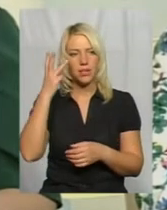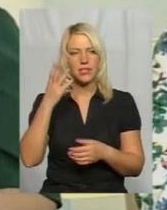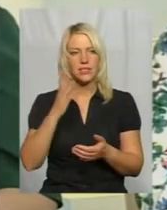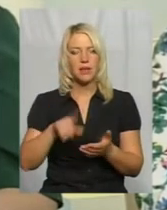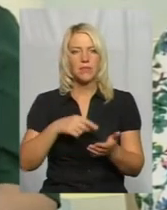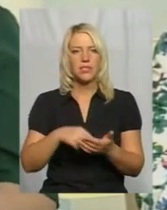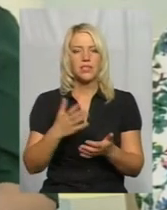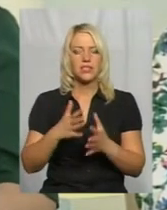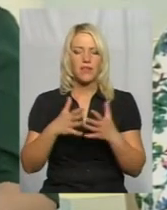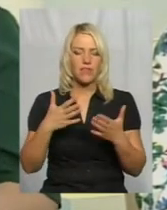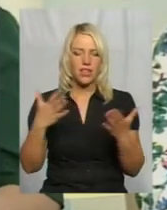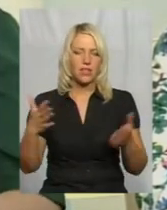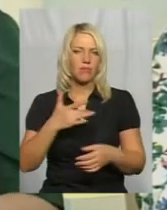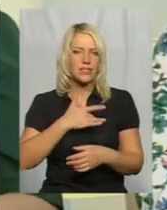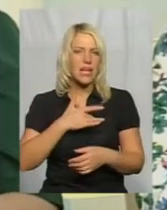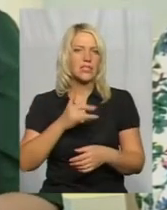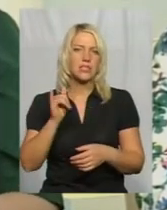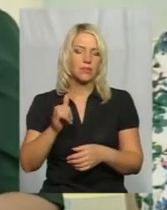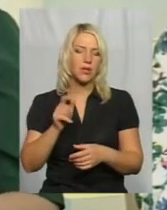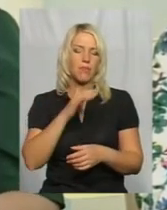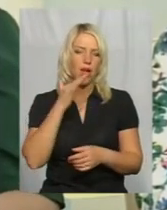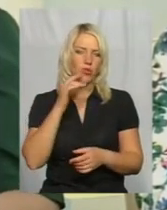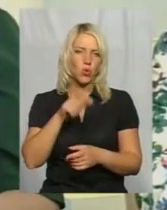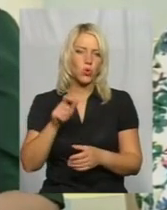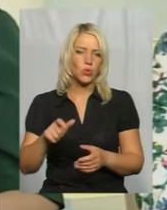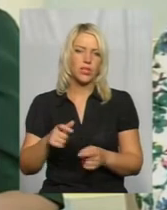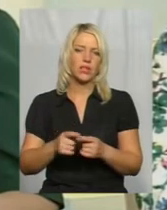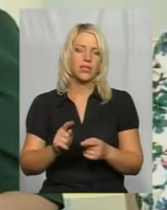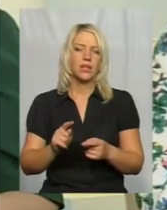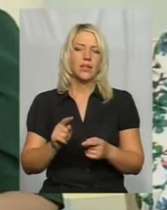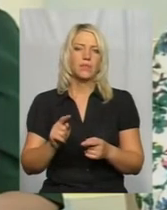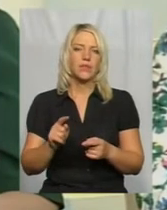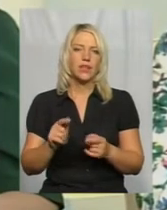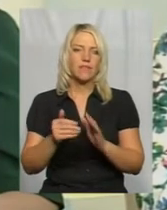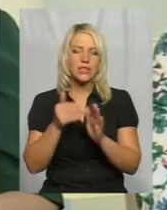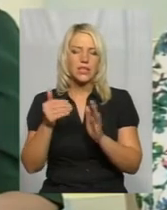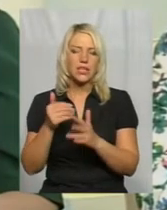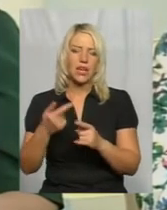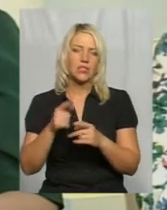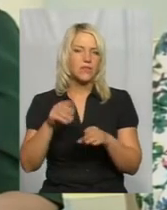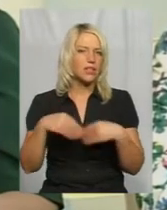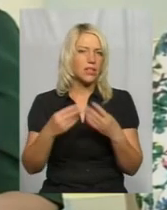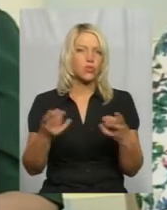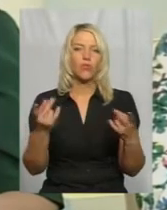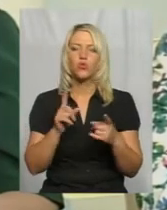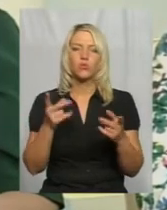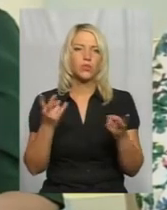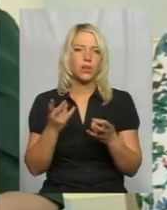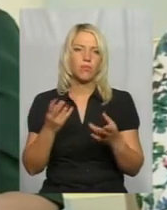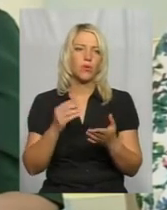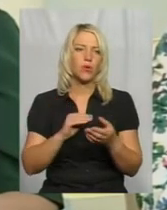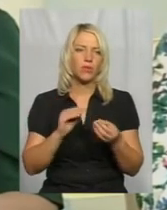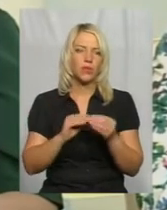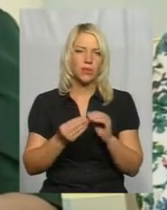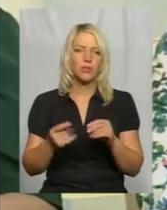щирим серцем багато людей відкликається. Вони дають нам і потреби, в чому в є нагальна потреба, і ми їх виставляємо